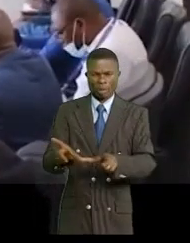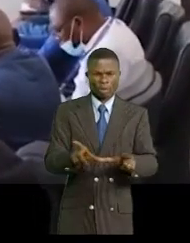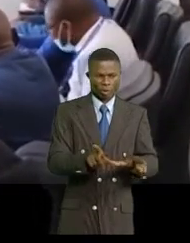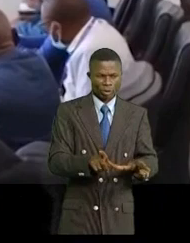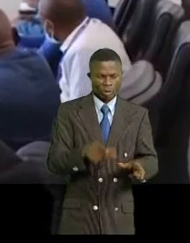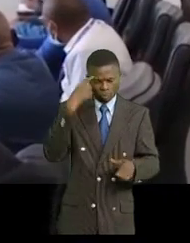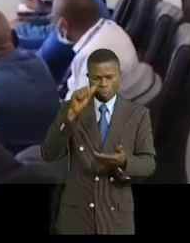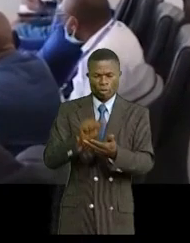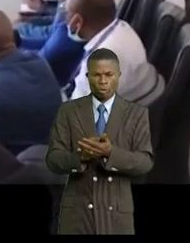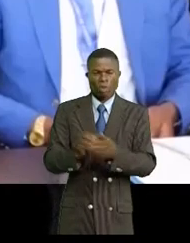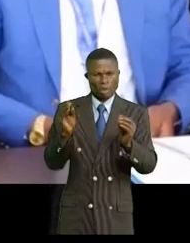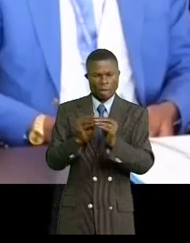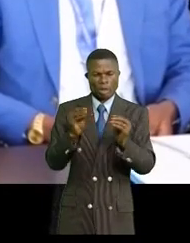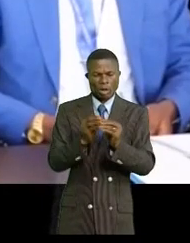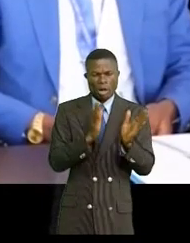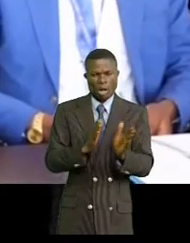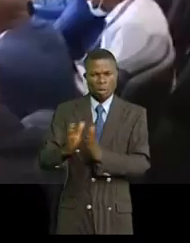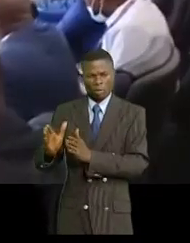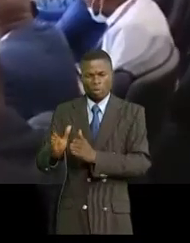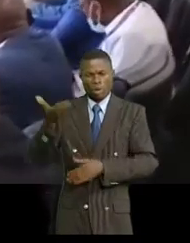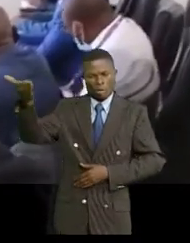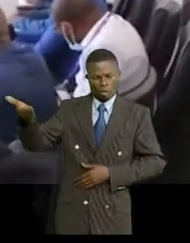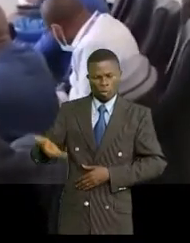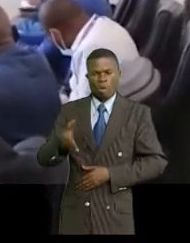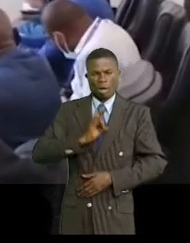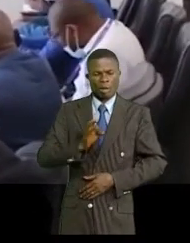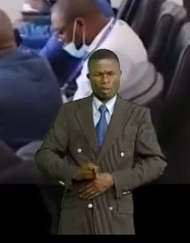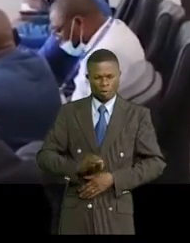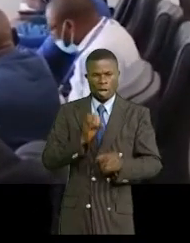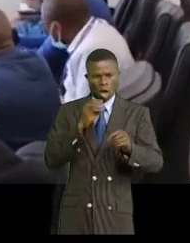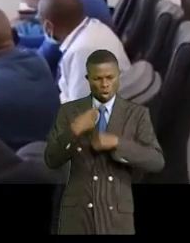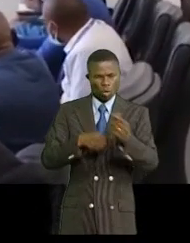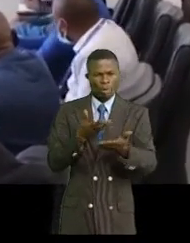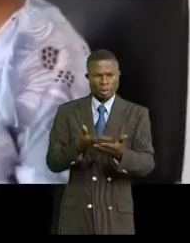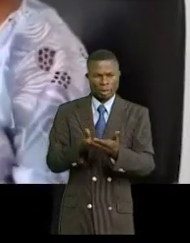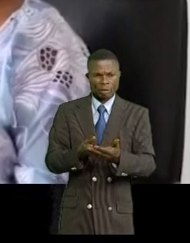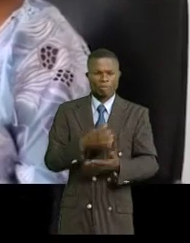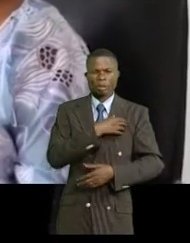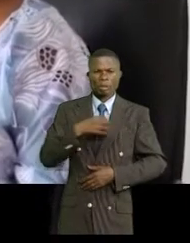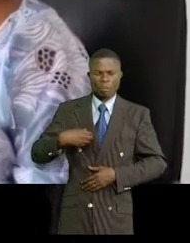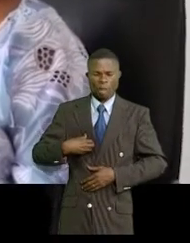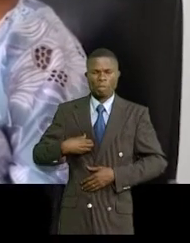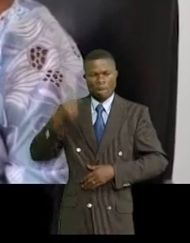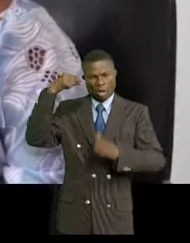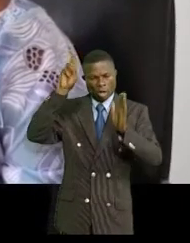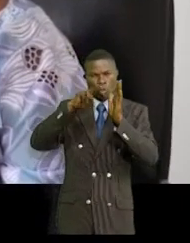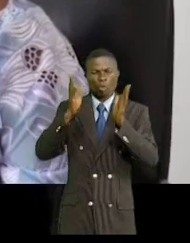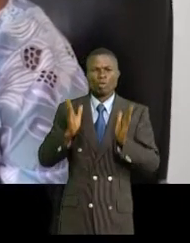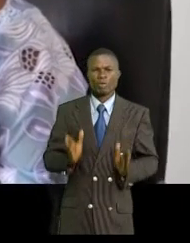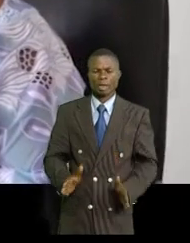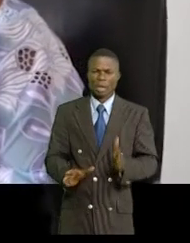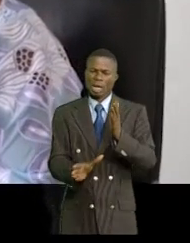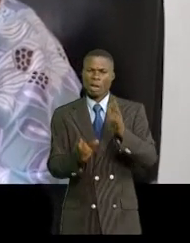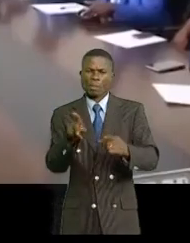Pour ce faire, les réunions préparatoires quant à ce s'intensifient. C'est ainsi que Mme le vice-gouverneur et gouverneur intérimaire, Fifi Masuka